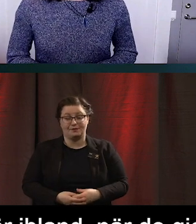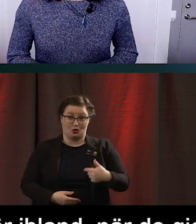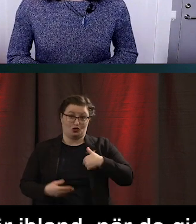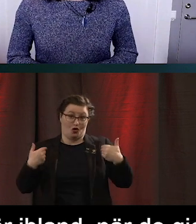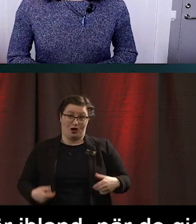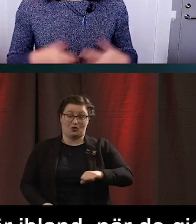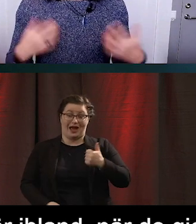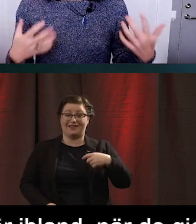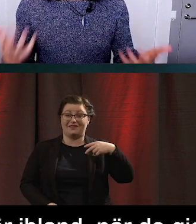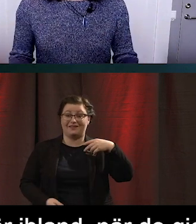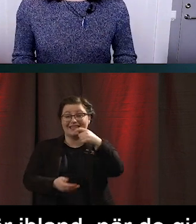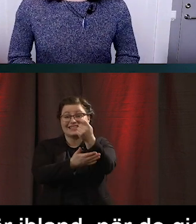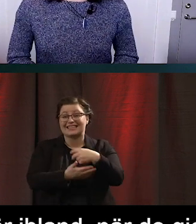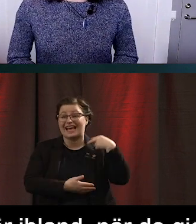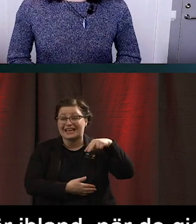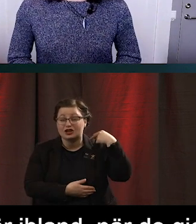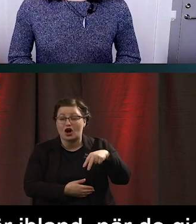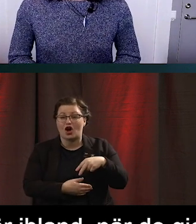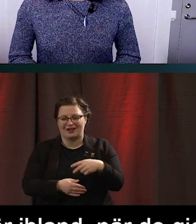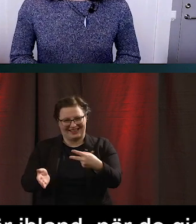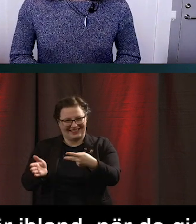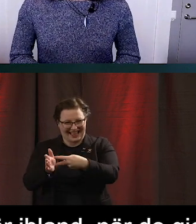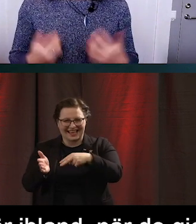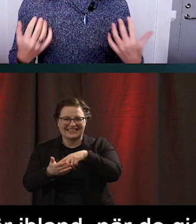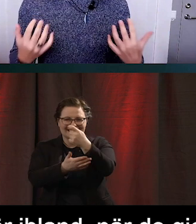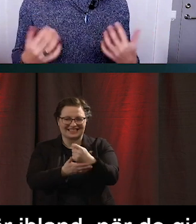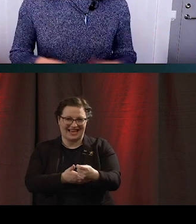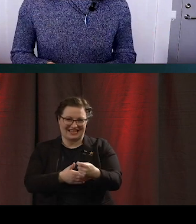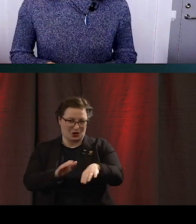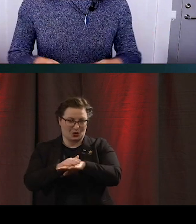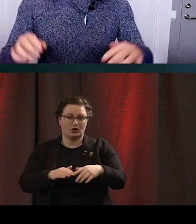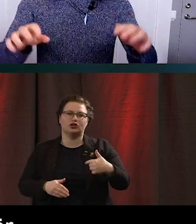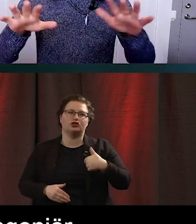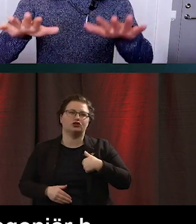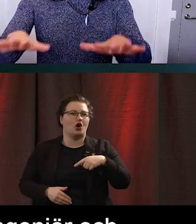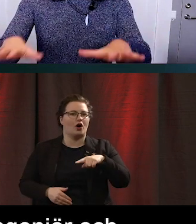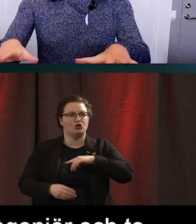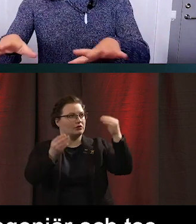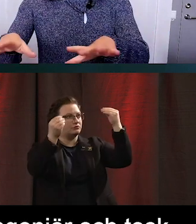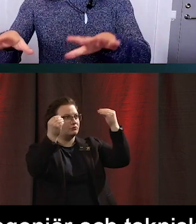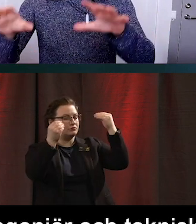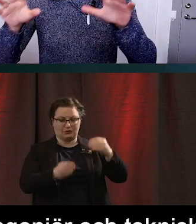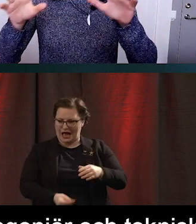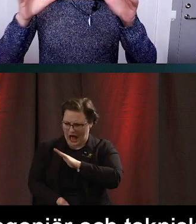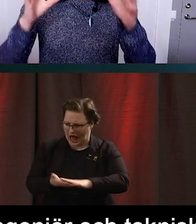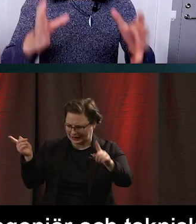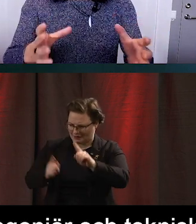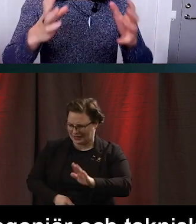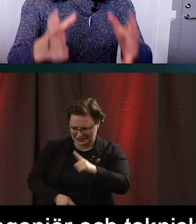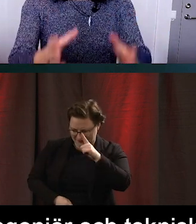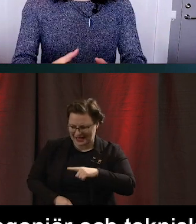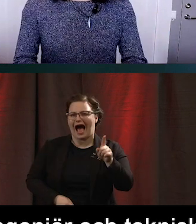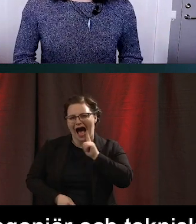är designingenjör och teknisk designer i botten så är jag väldigt intrudad med att nej nej nej det är aldrig en emotion det är fel på. Det